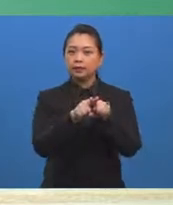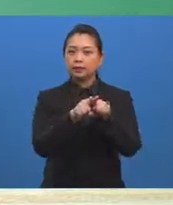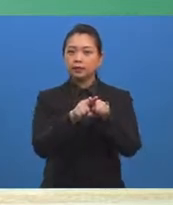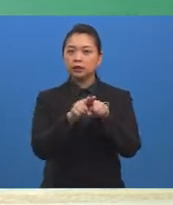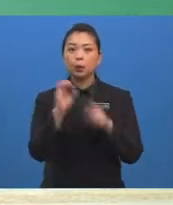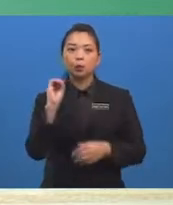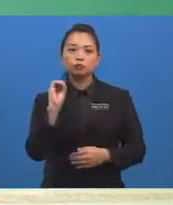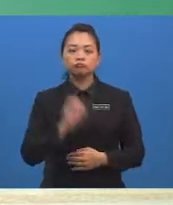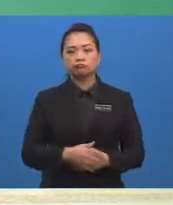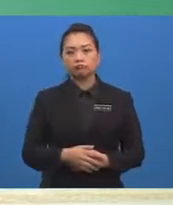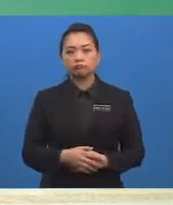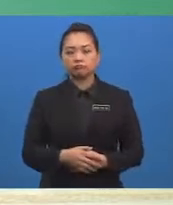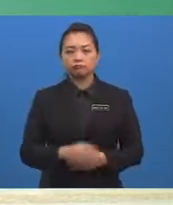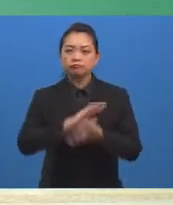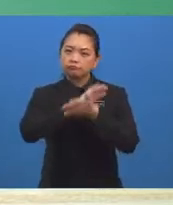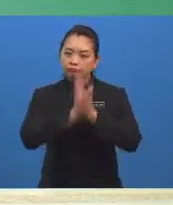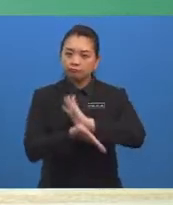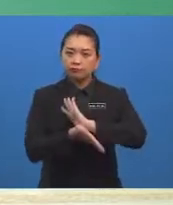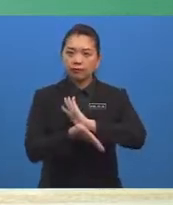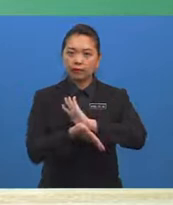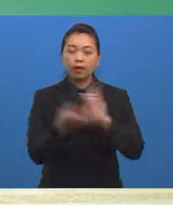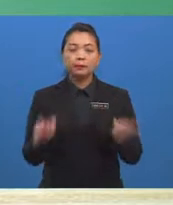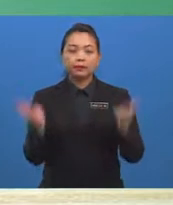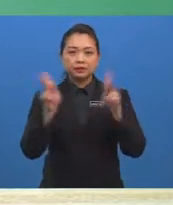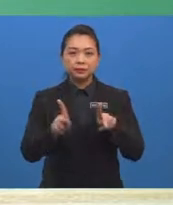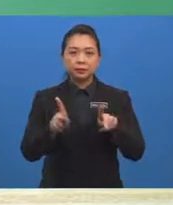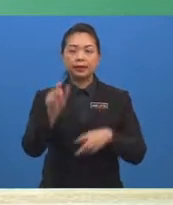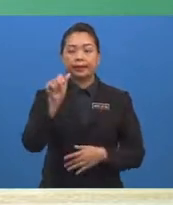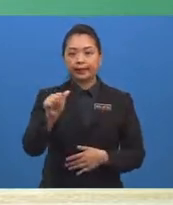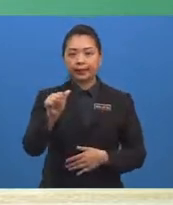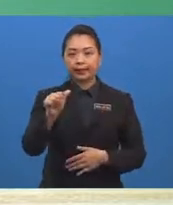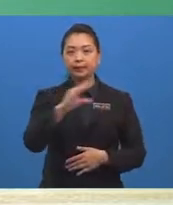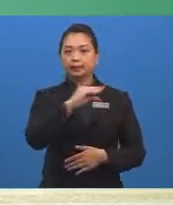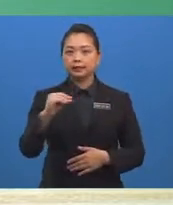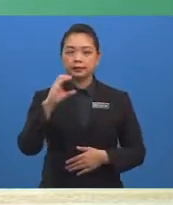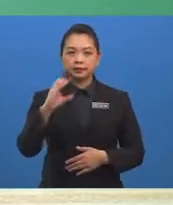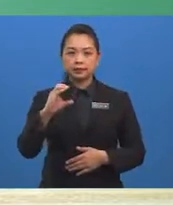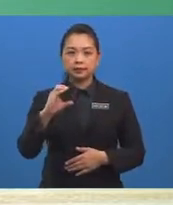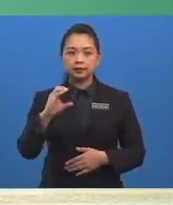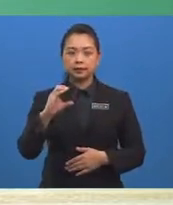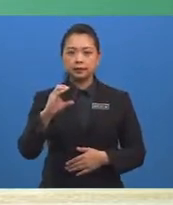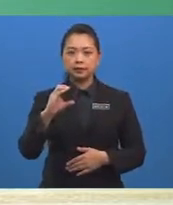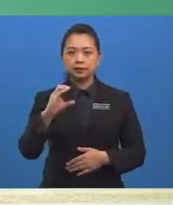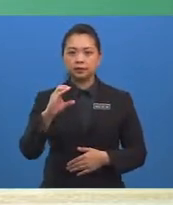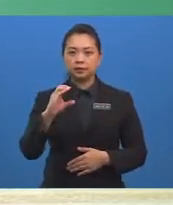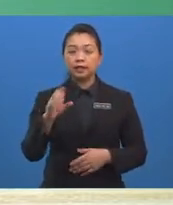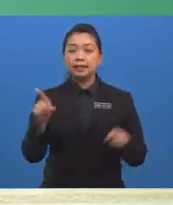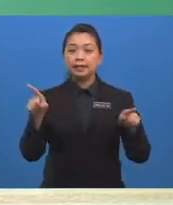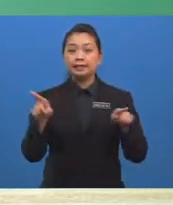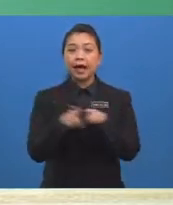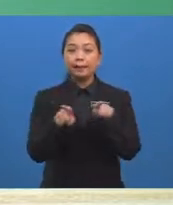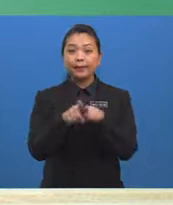Oleh itu, peristiwa A dan peristiwa C dikatakan saling